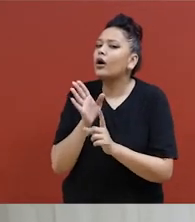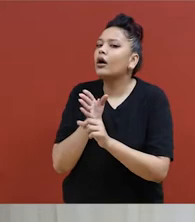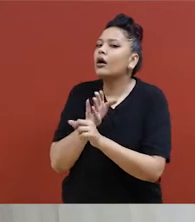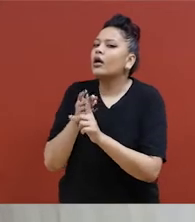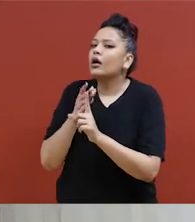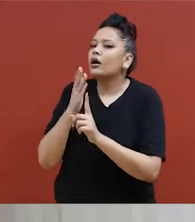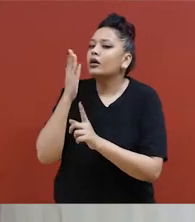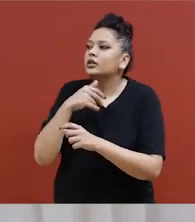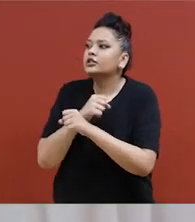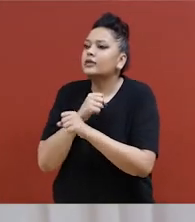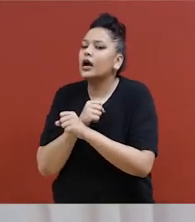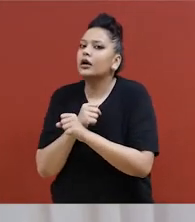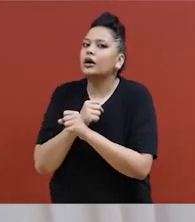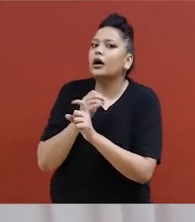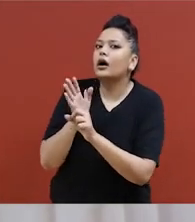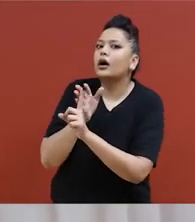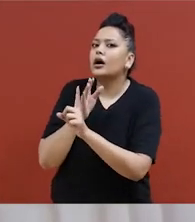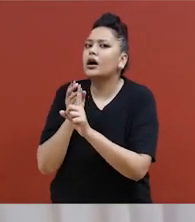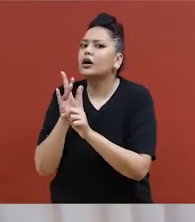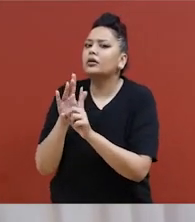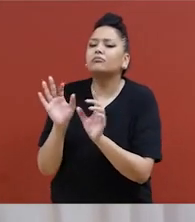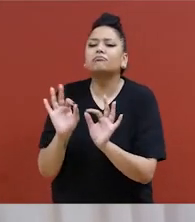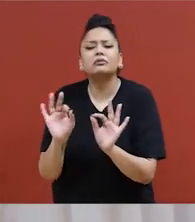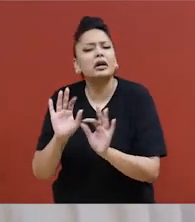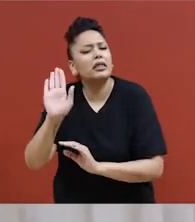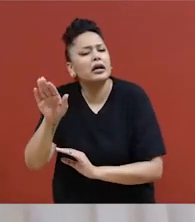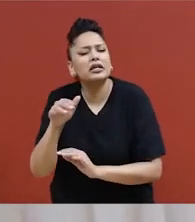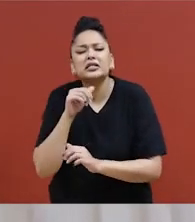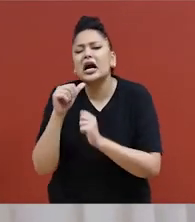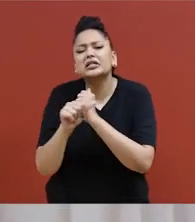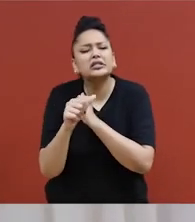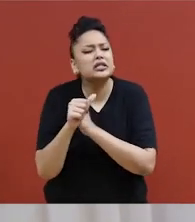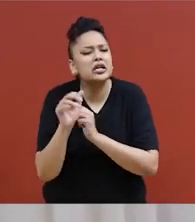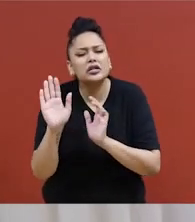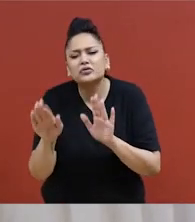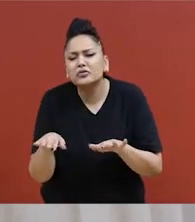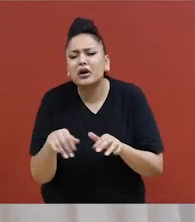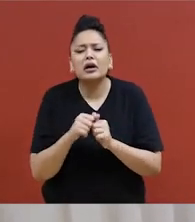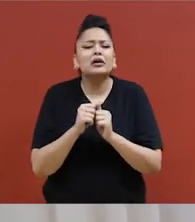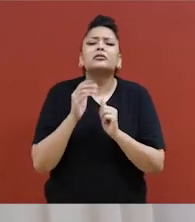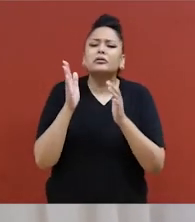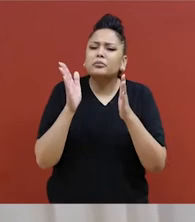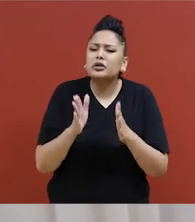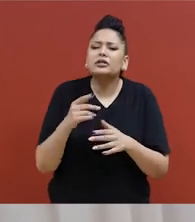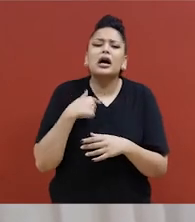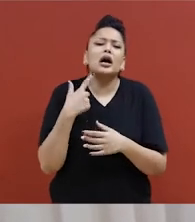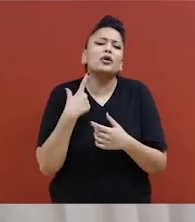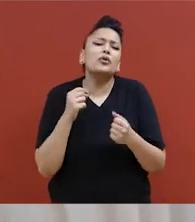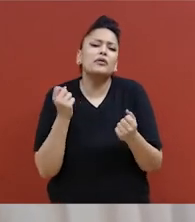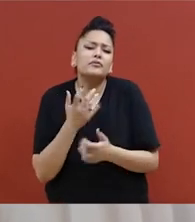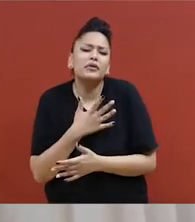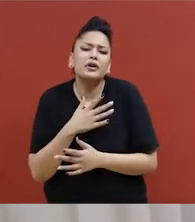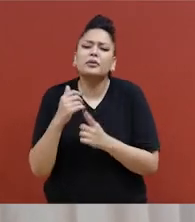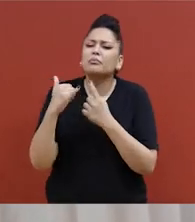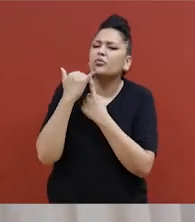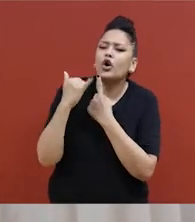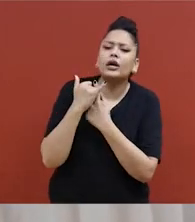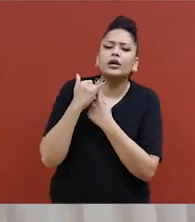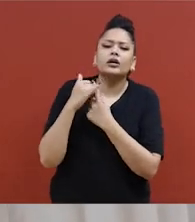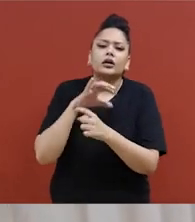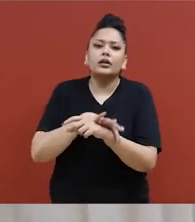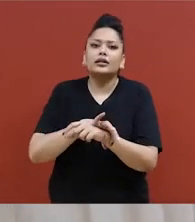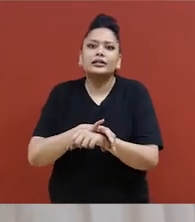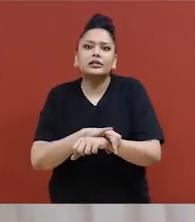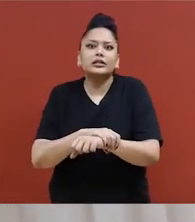» Je pourrais continuer avec de l'autodéfense verbale si je pense que je ne suis pas en danger, que la personne essaie simplement de m'intimider avec son